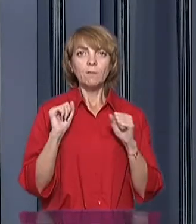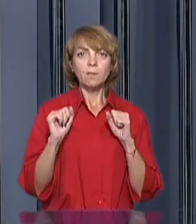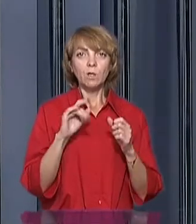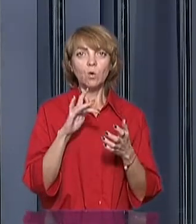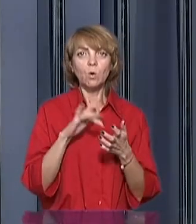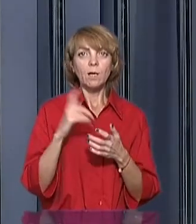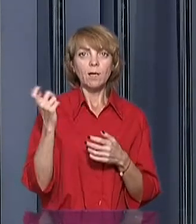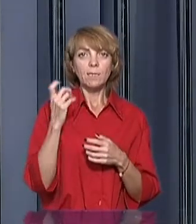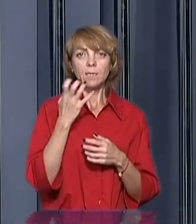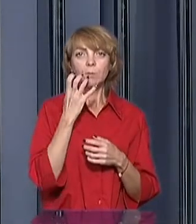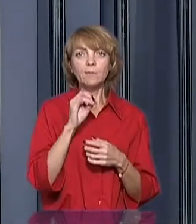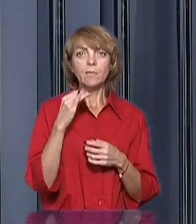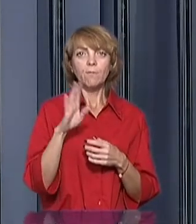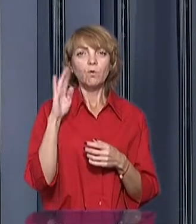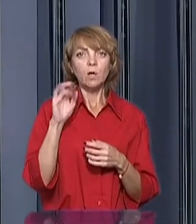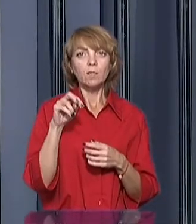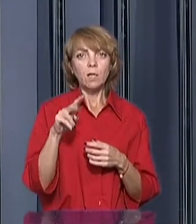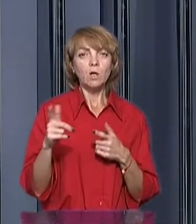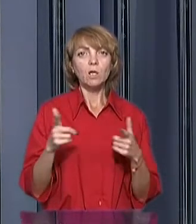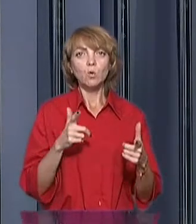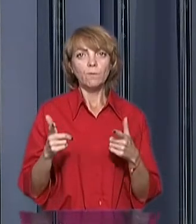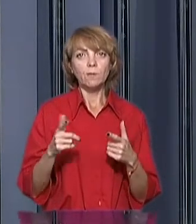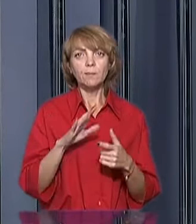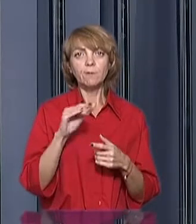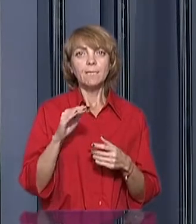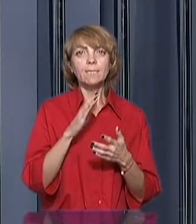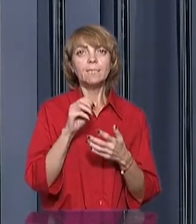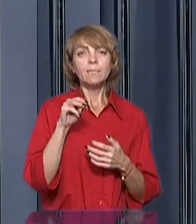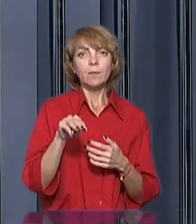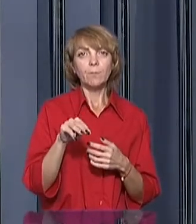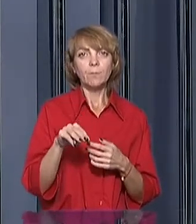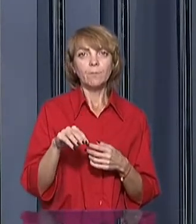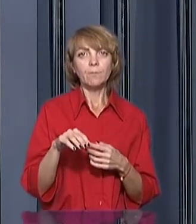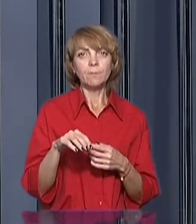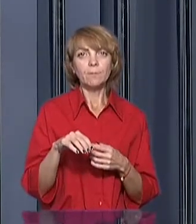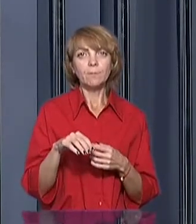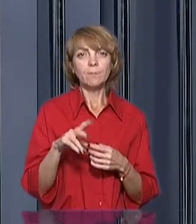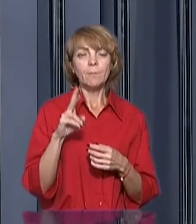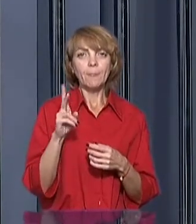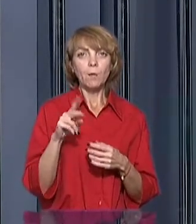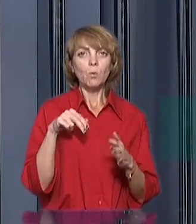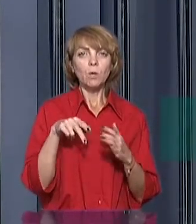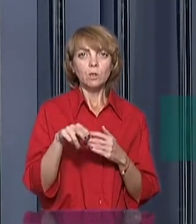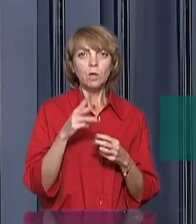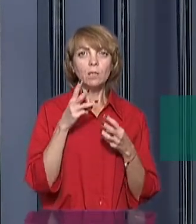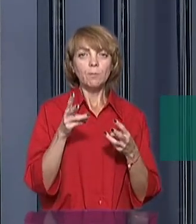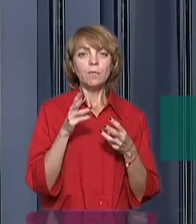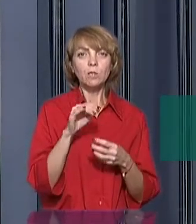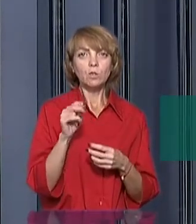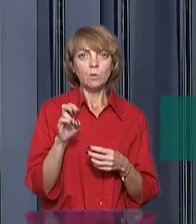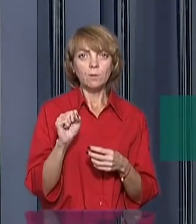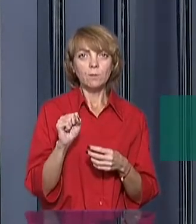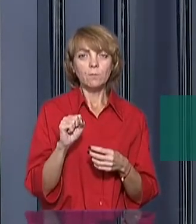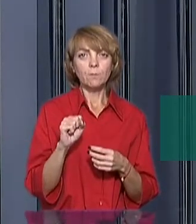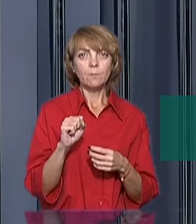Города Харкова теплових сетей водоканалів готовності всіх систем к прохожденню отопительного сезону.